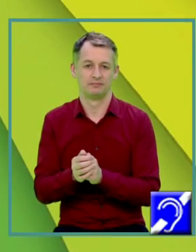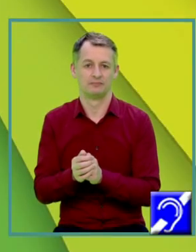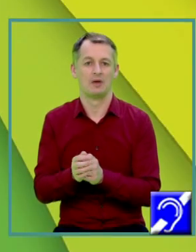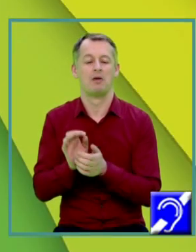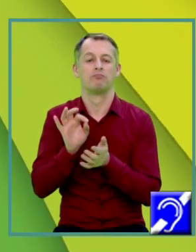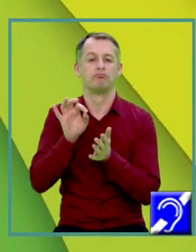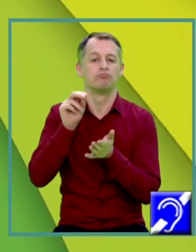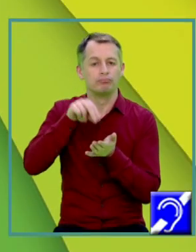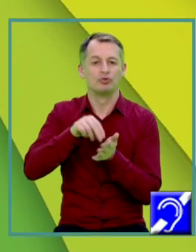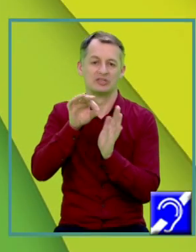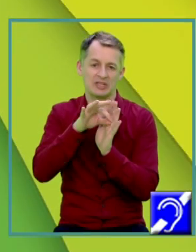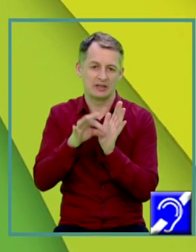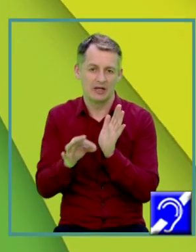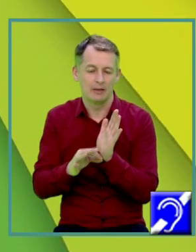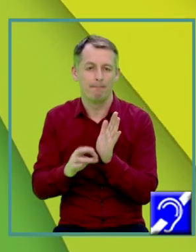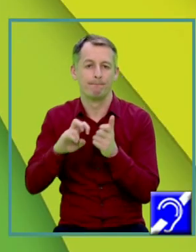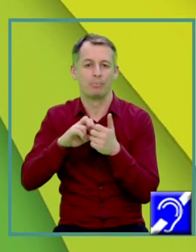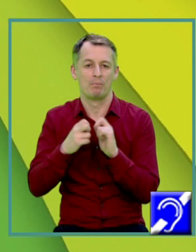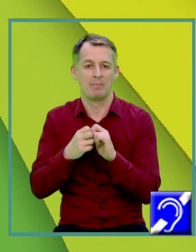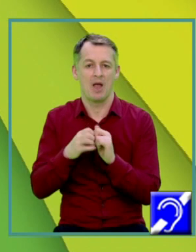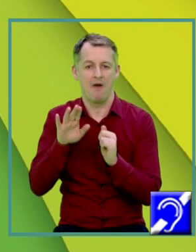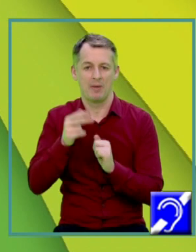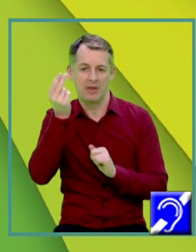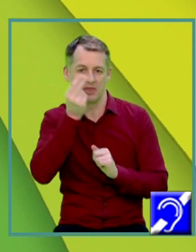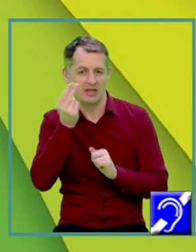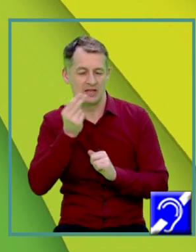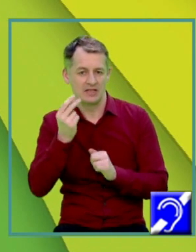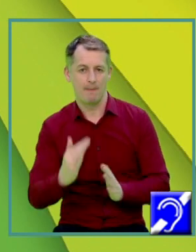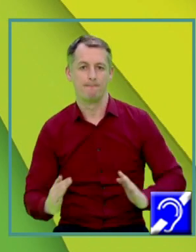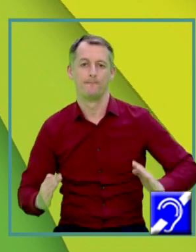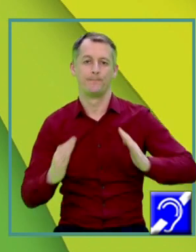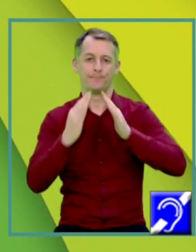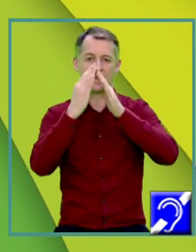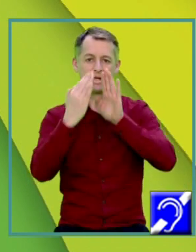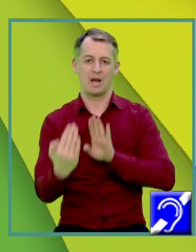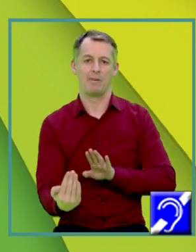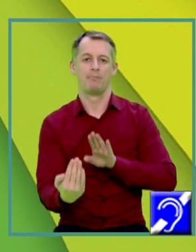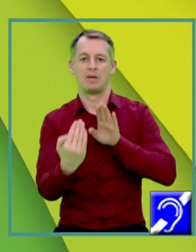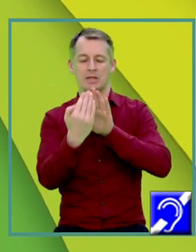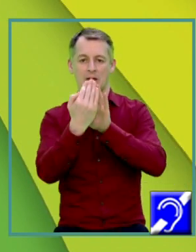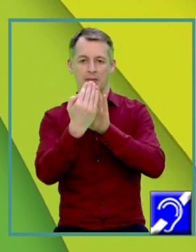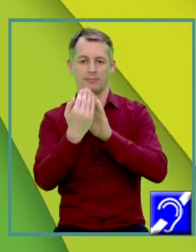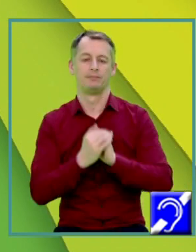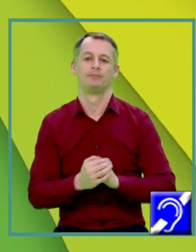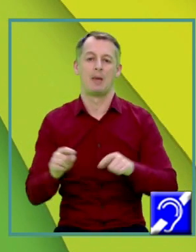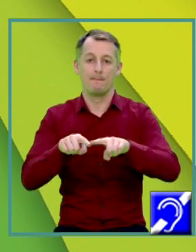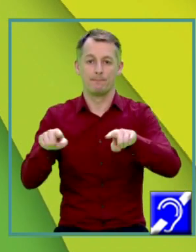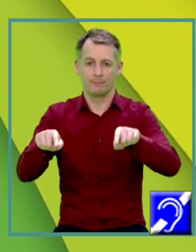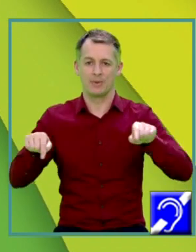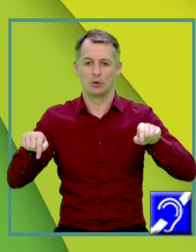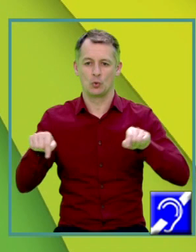datele problemei și avem desenată piramida patrulateră regulată D.